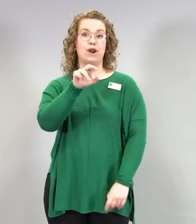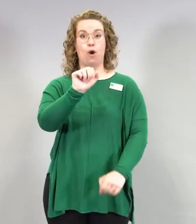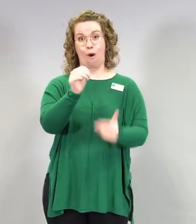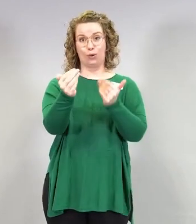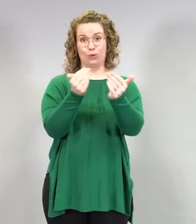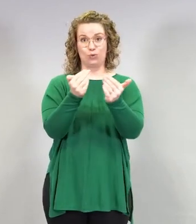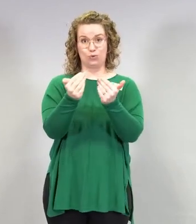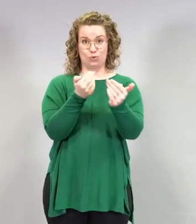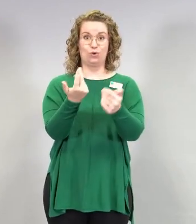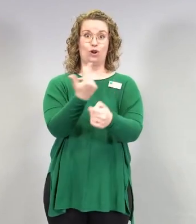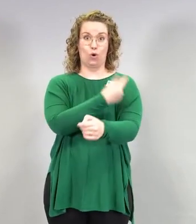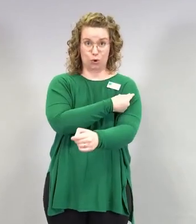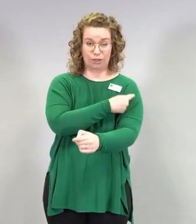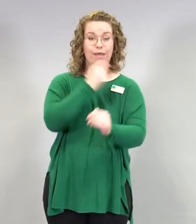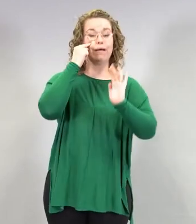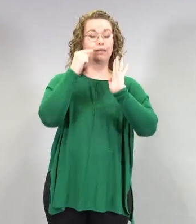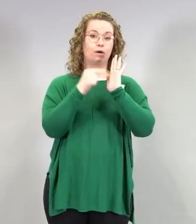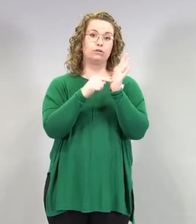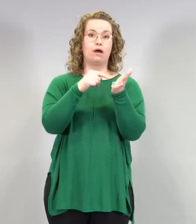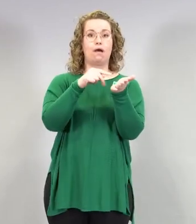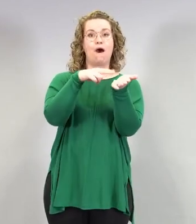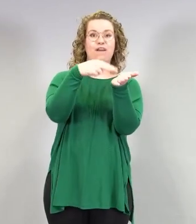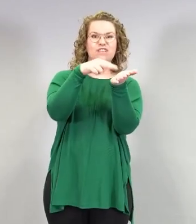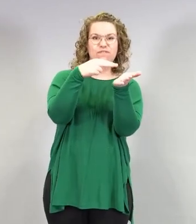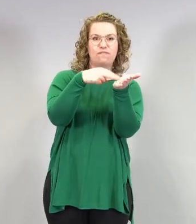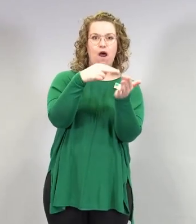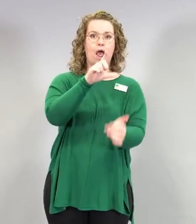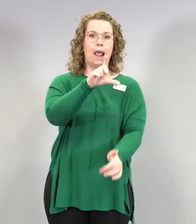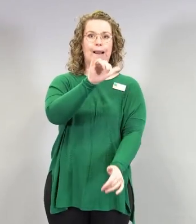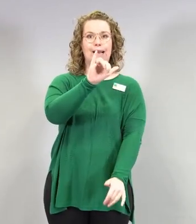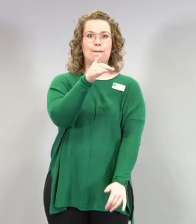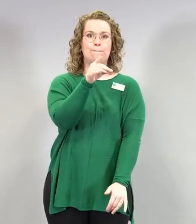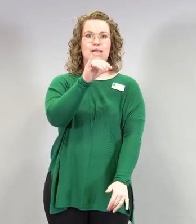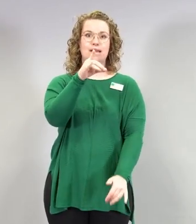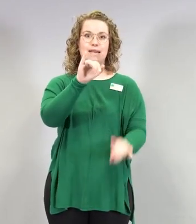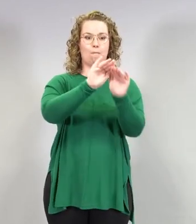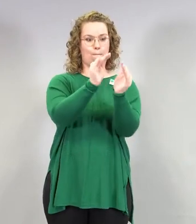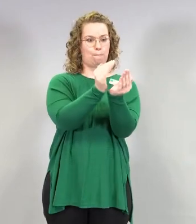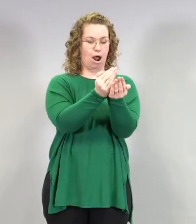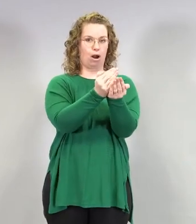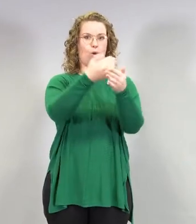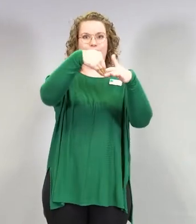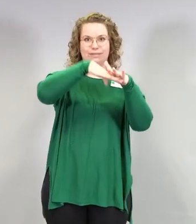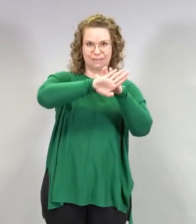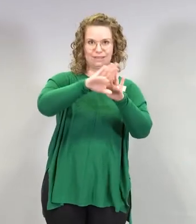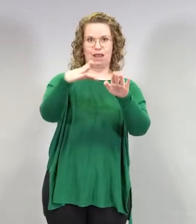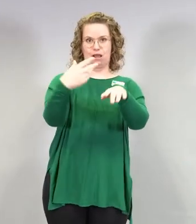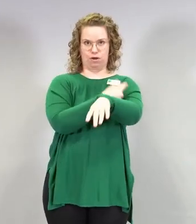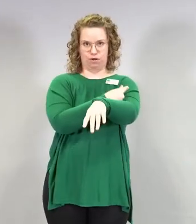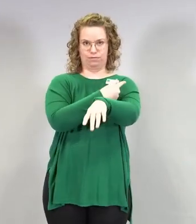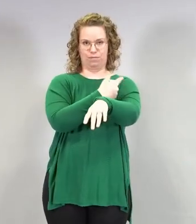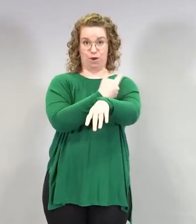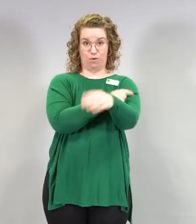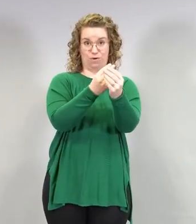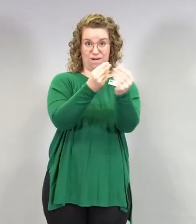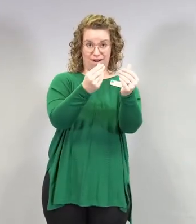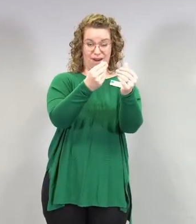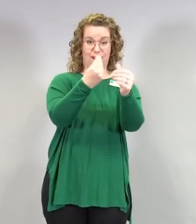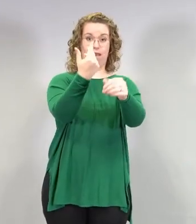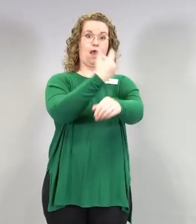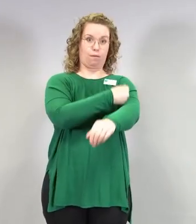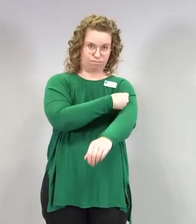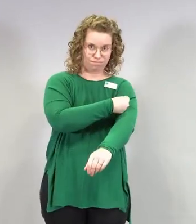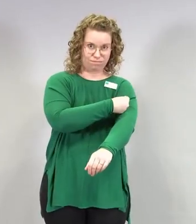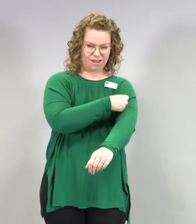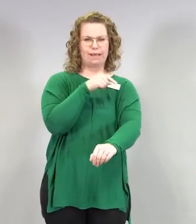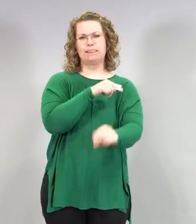lipidipallukkaan laitettu. Ja sitten se toimii hyvin samalla tavalla ja vakava allerginen reaktio